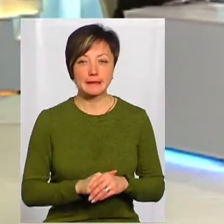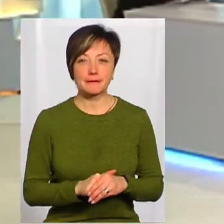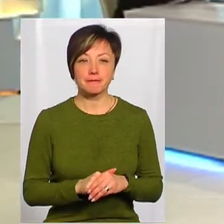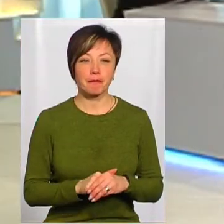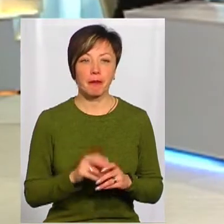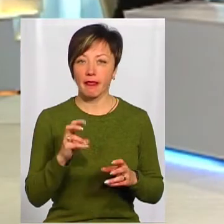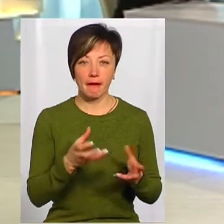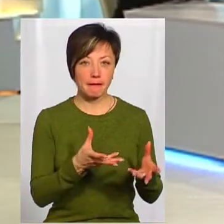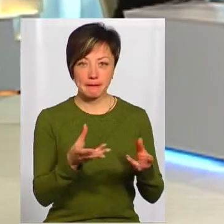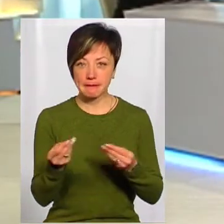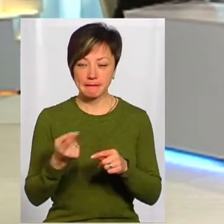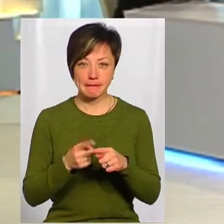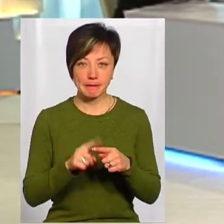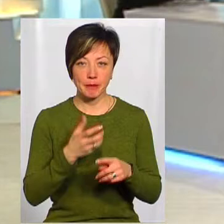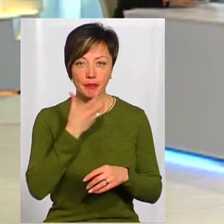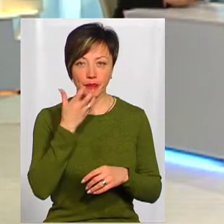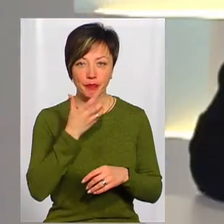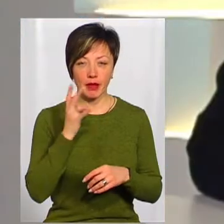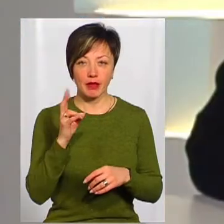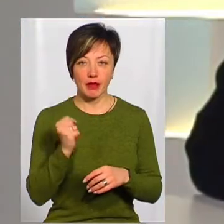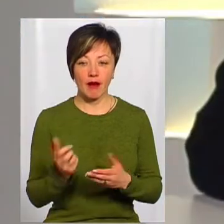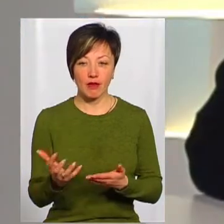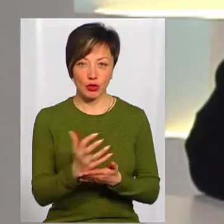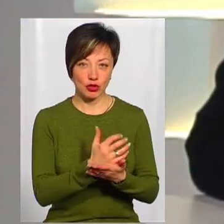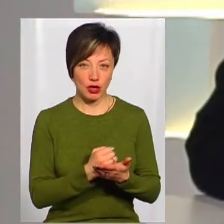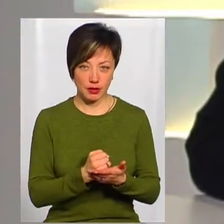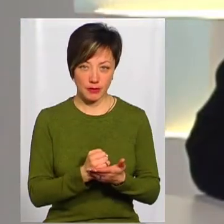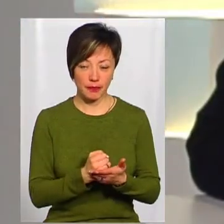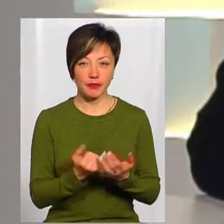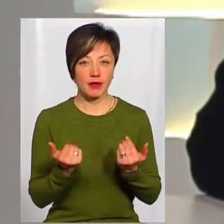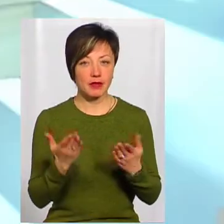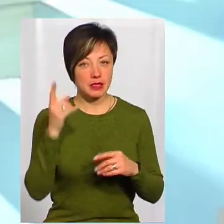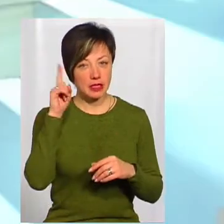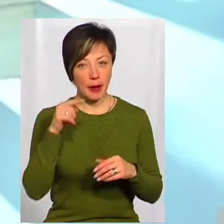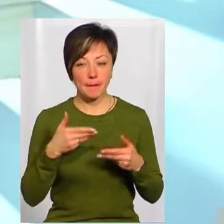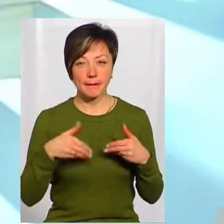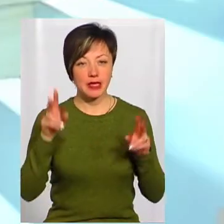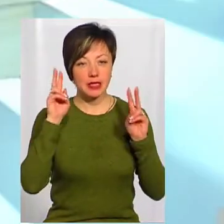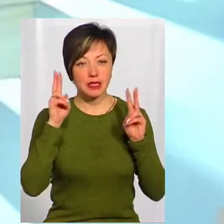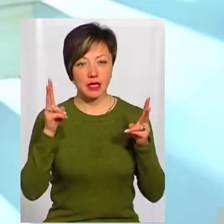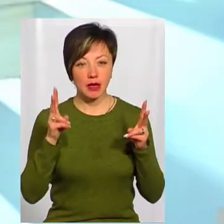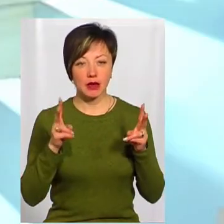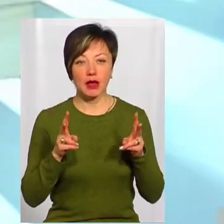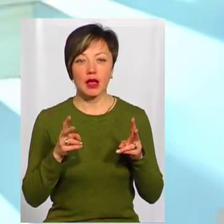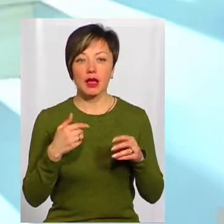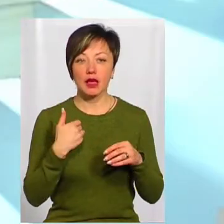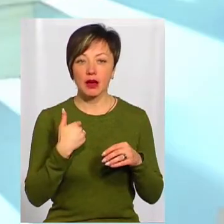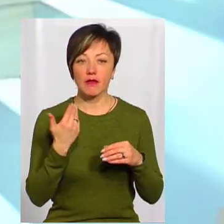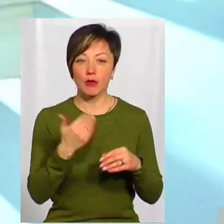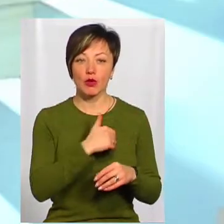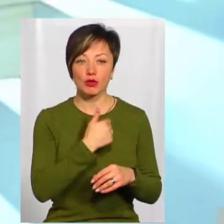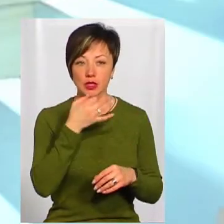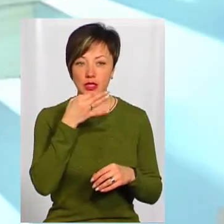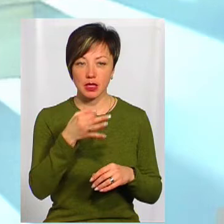ціную. Не вплине оце тепло на врожайність? Ви знаєте, ми не який вирожай. Я вам